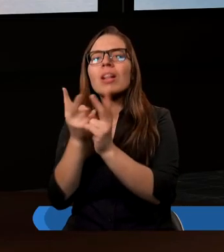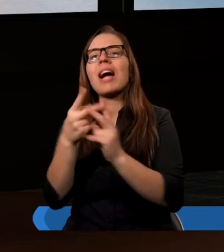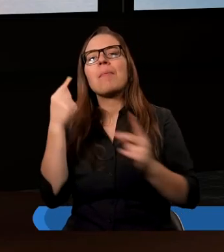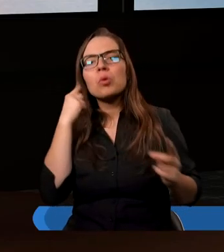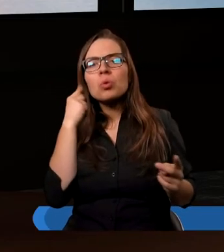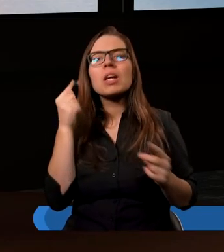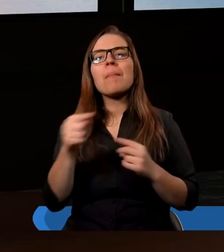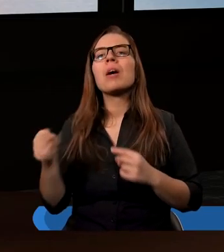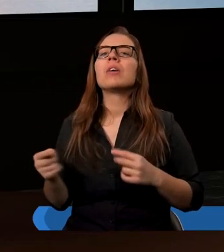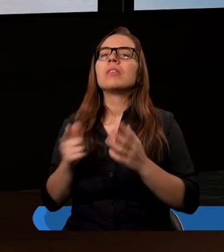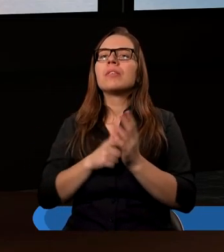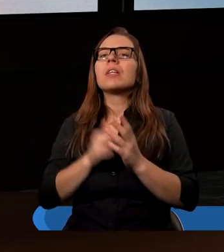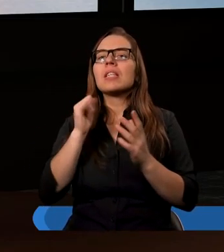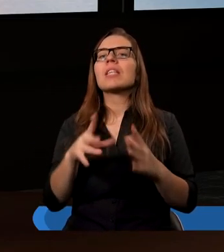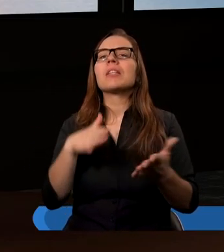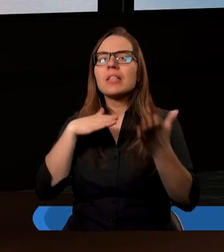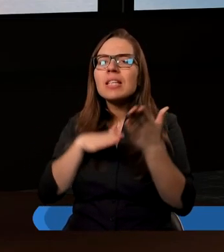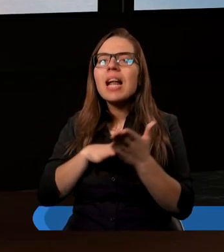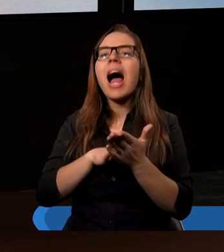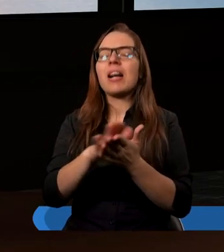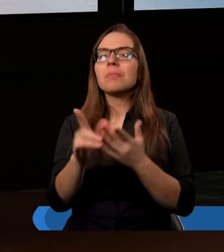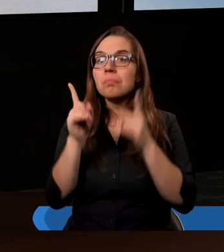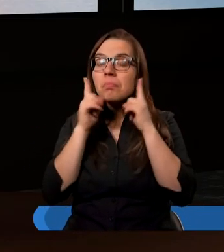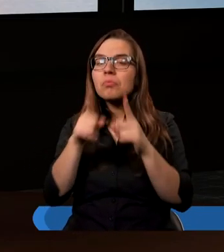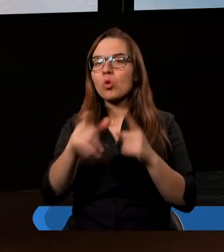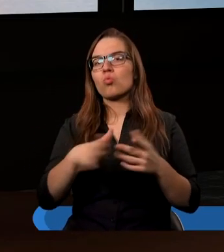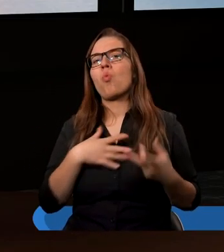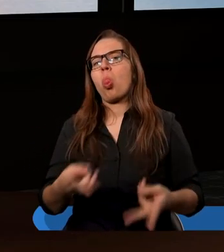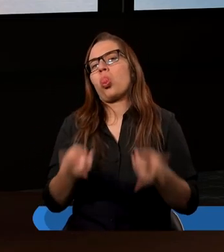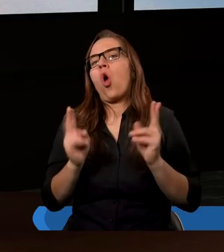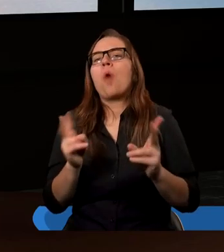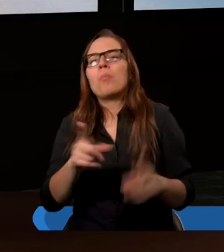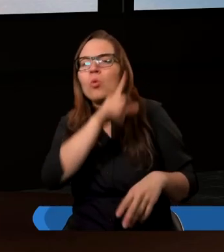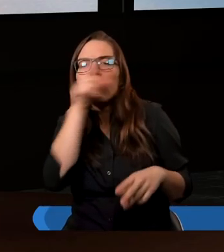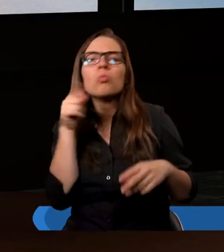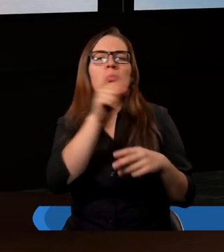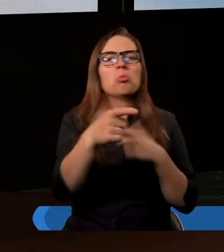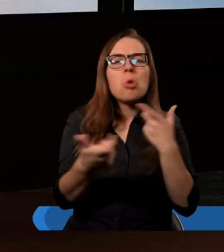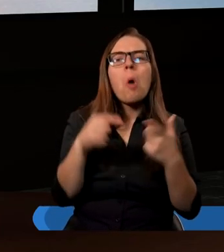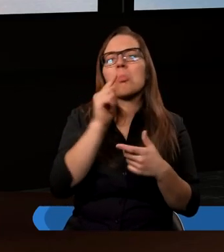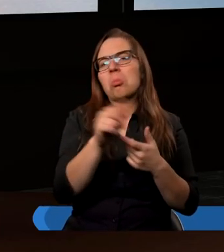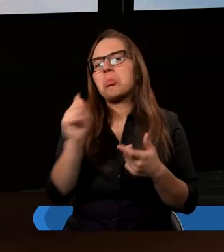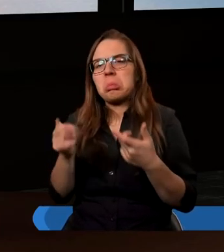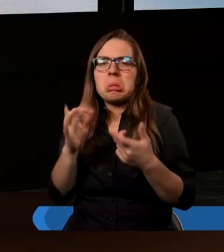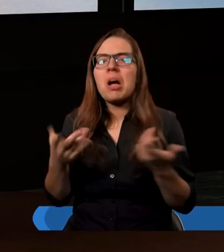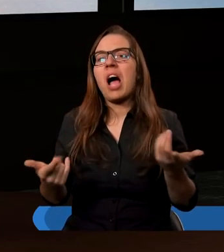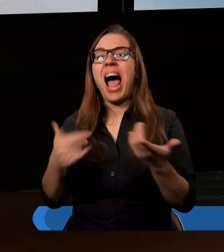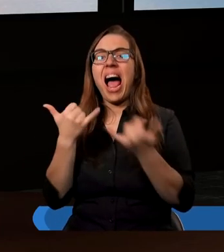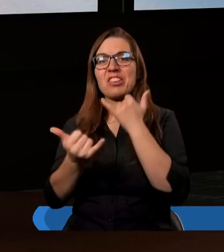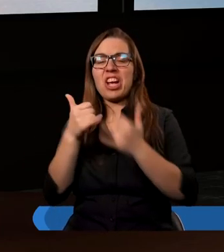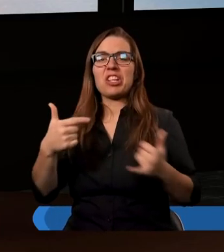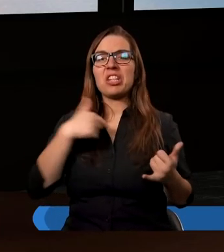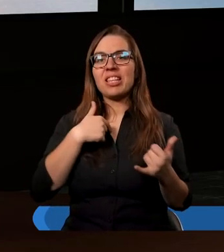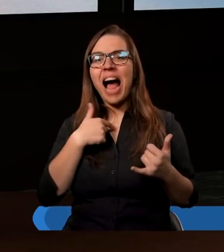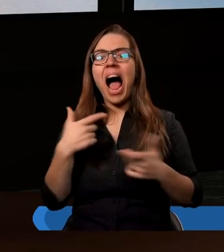i zaczynamy przyjmować, że taka jest faktycznie norma. Że jeżeli robimy inaczej, to chyba jesteśmy